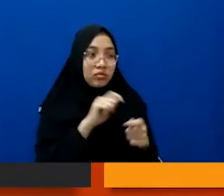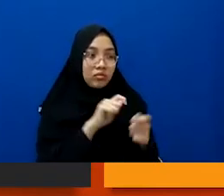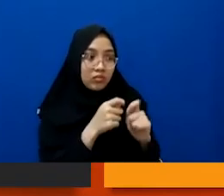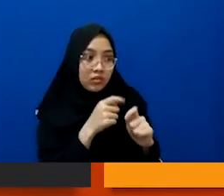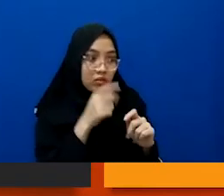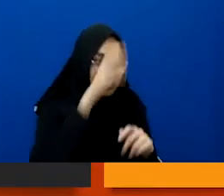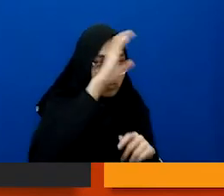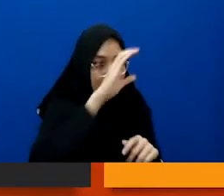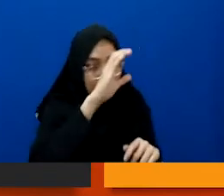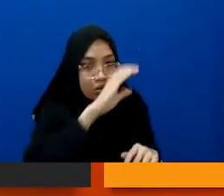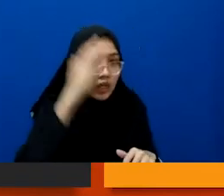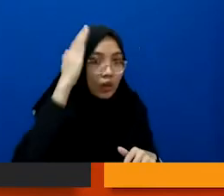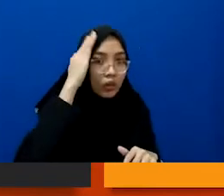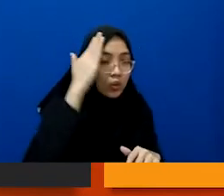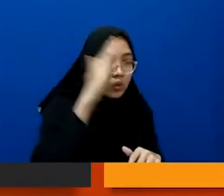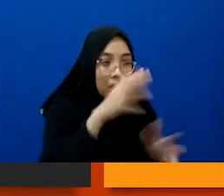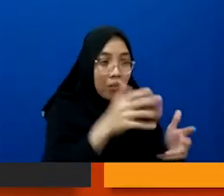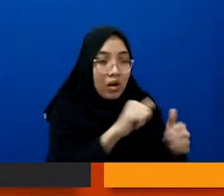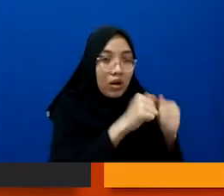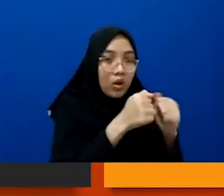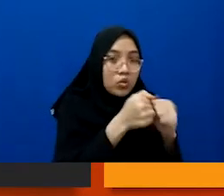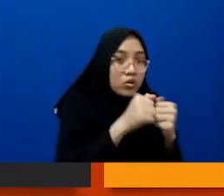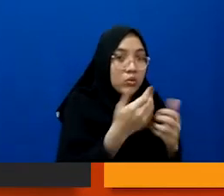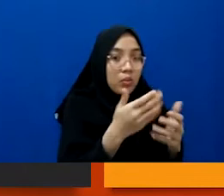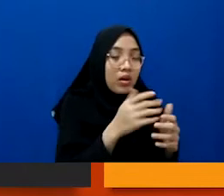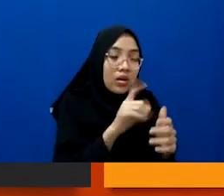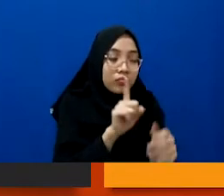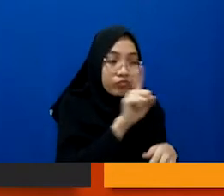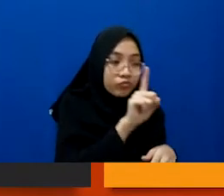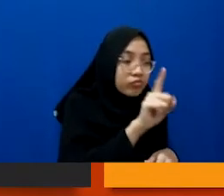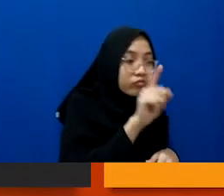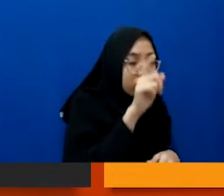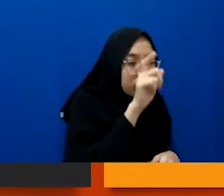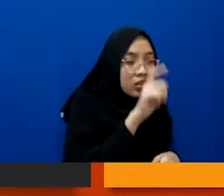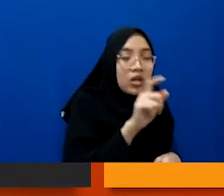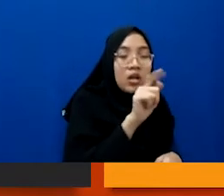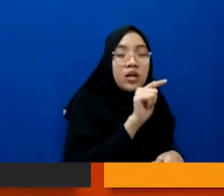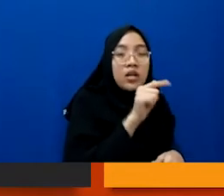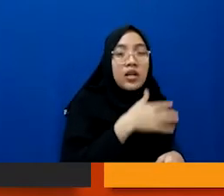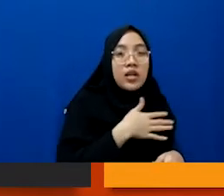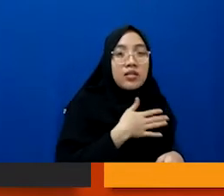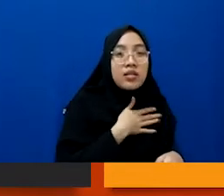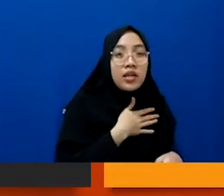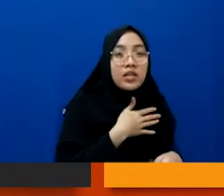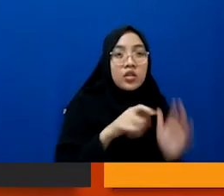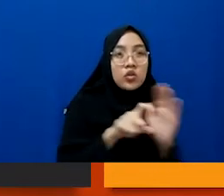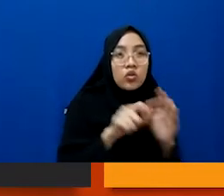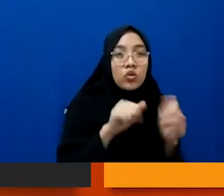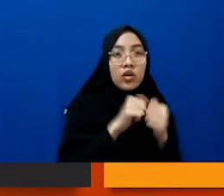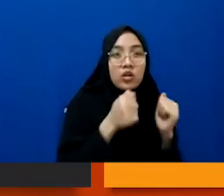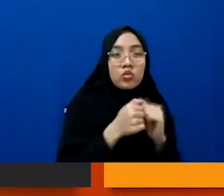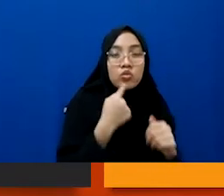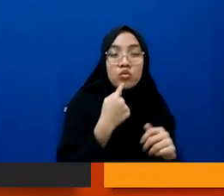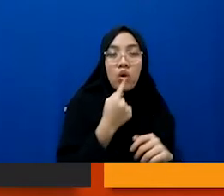gimana sih kasus itu gitu kan misalnya misalnya ini kasus soal